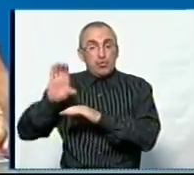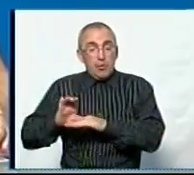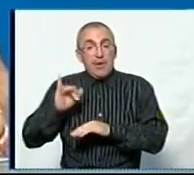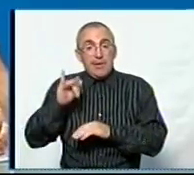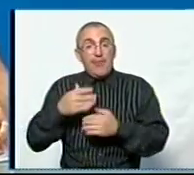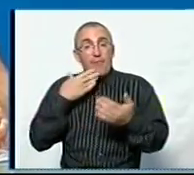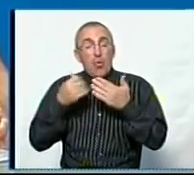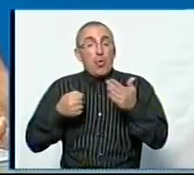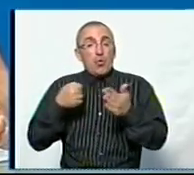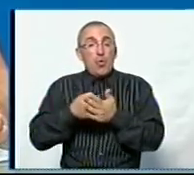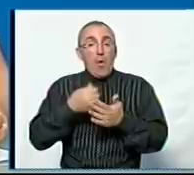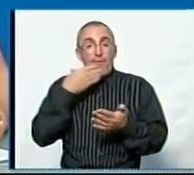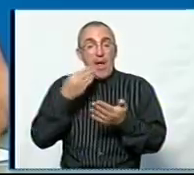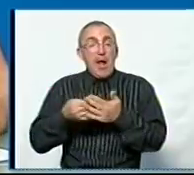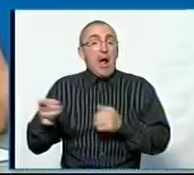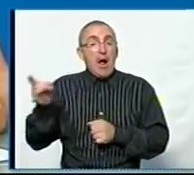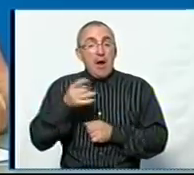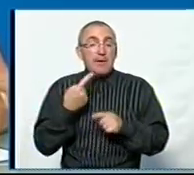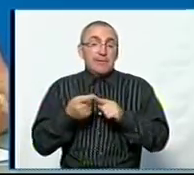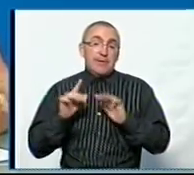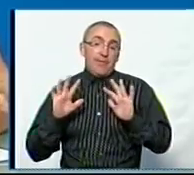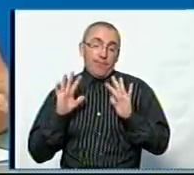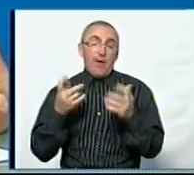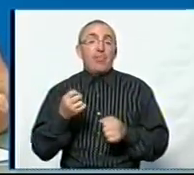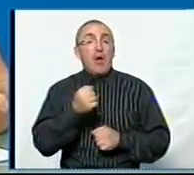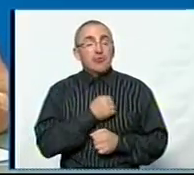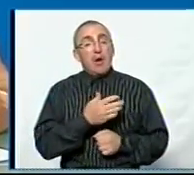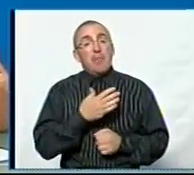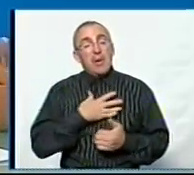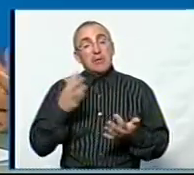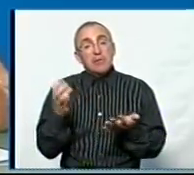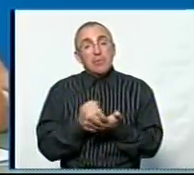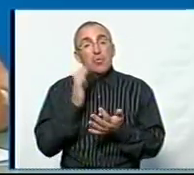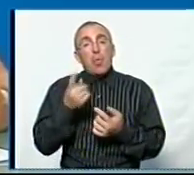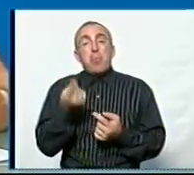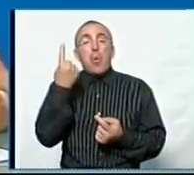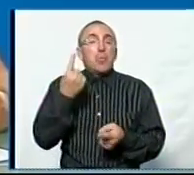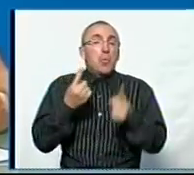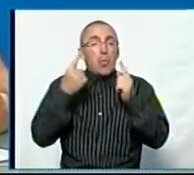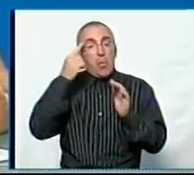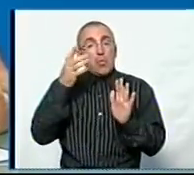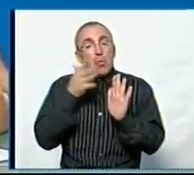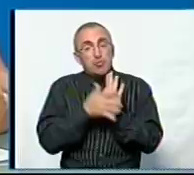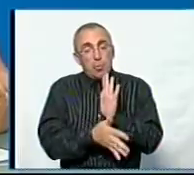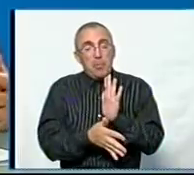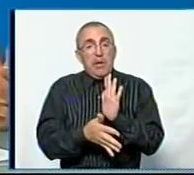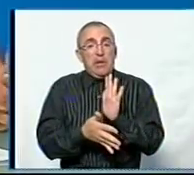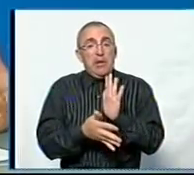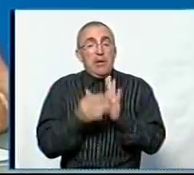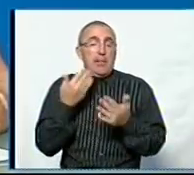відносяться до власності району, в цих випадках, на жаль, ми знаходимо лише поодинокі розуміння. Ну,